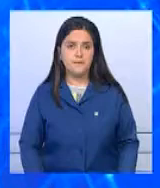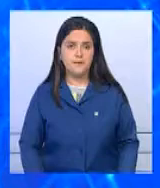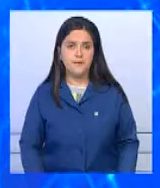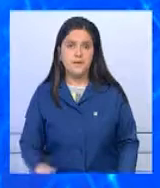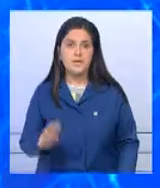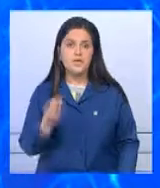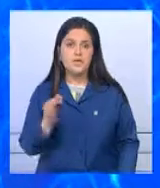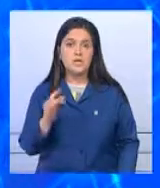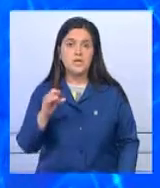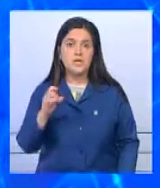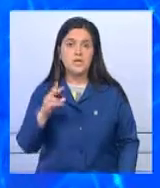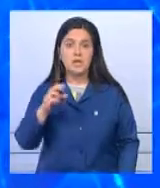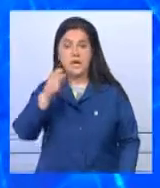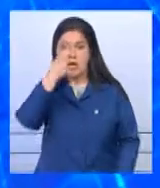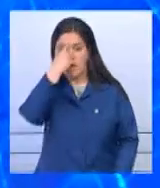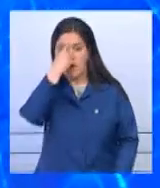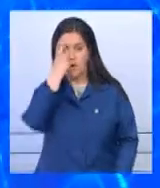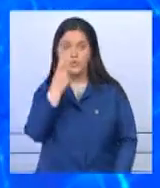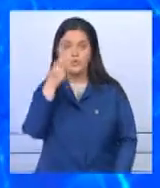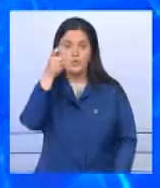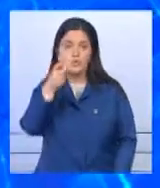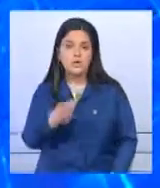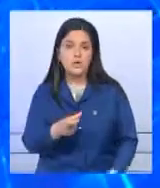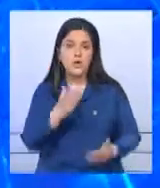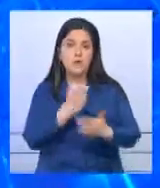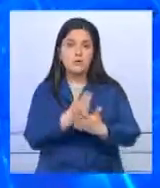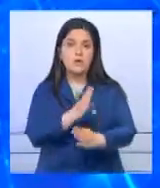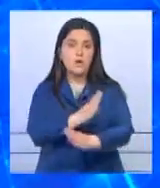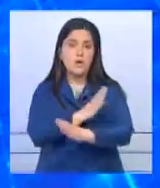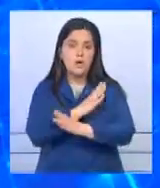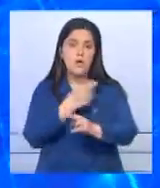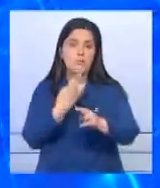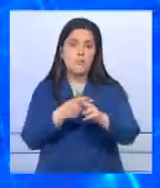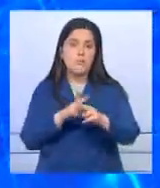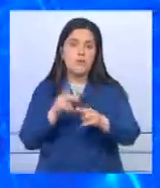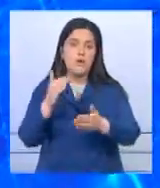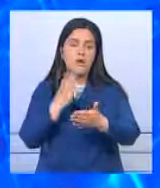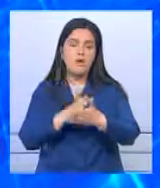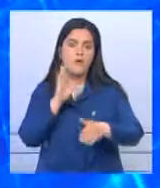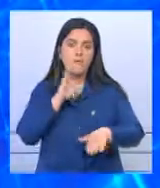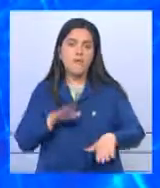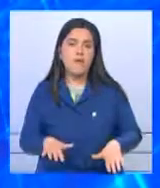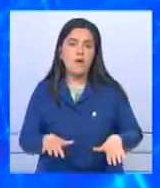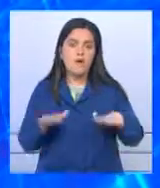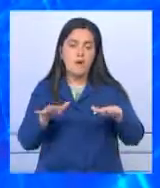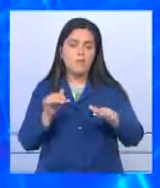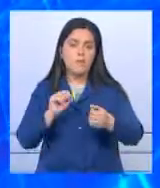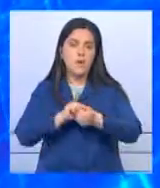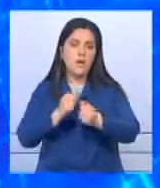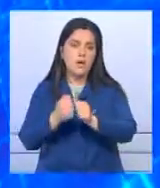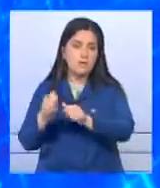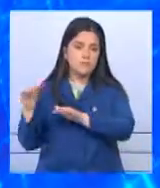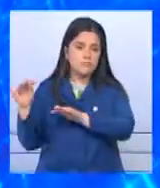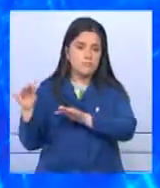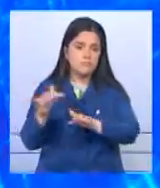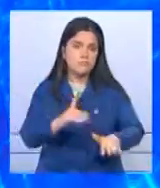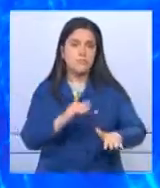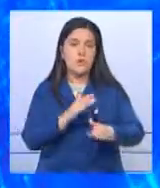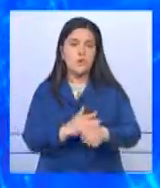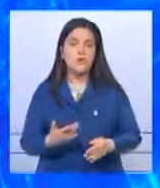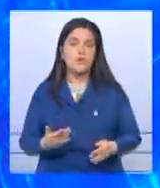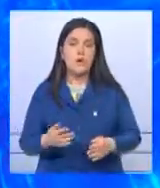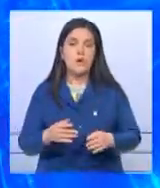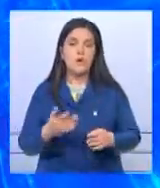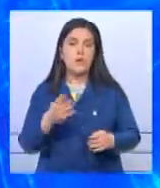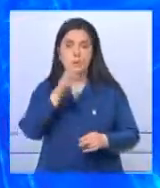В Шри-Ланке до 100 человек возросло количество погибших в результате обрушившихся на страну наводнений и оползней.